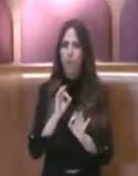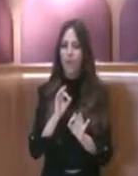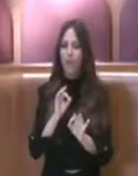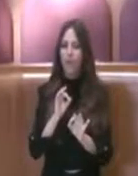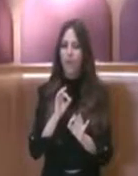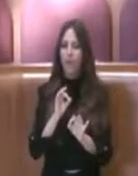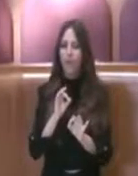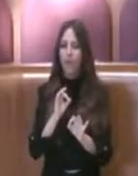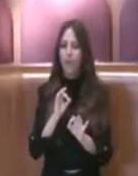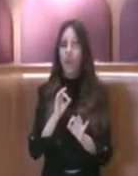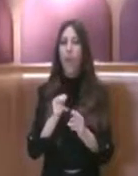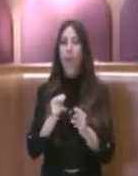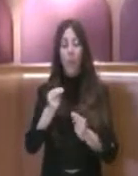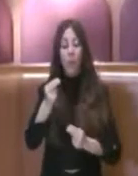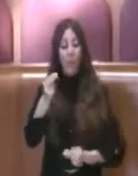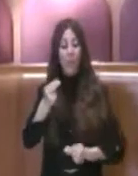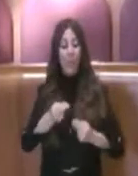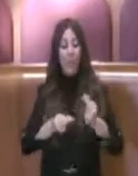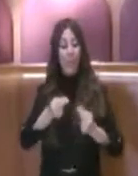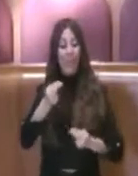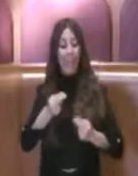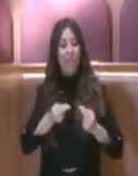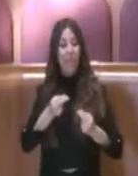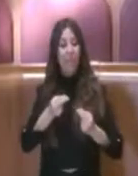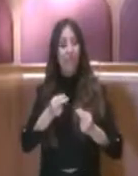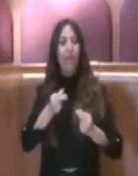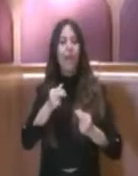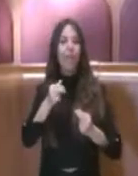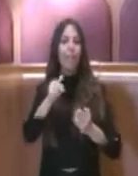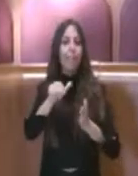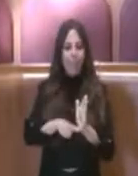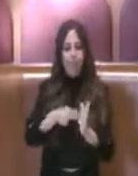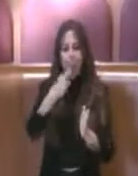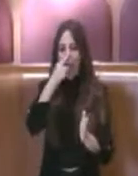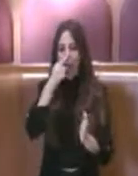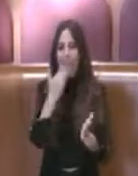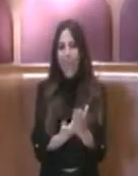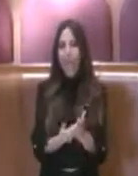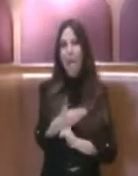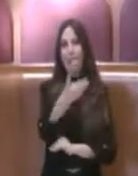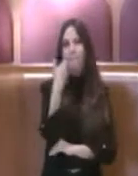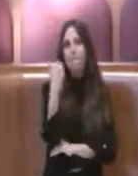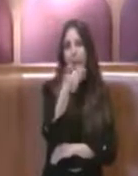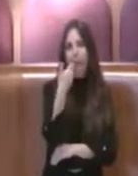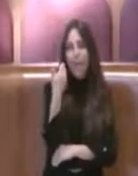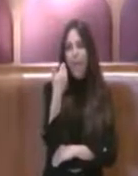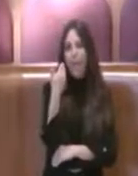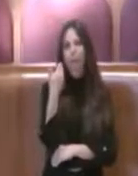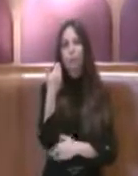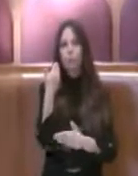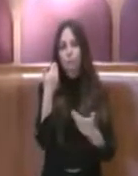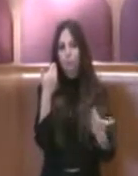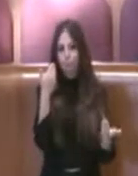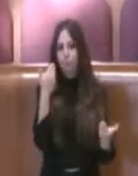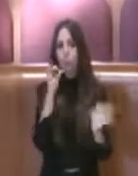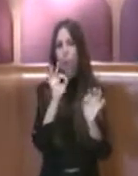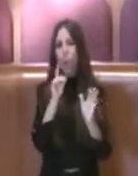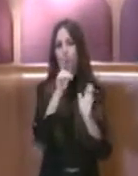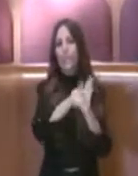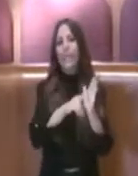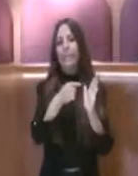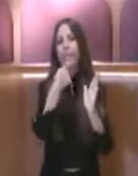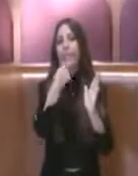presentazione dei bilanci di esercizio in tempo utile, come ad oggi viene richiesta su questa delibera.